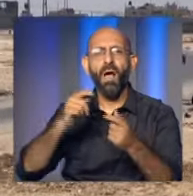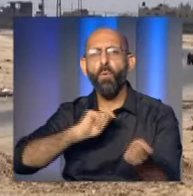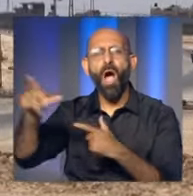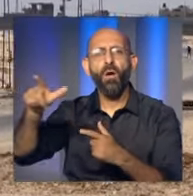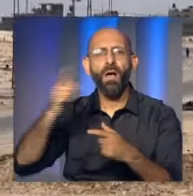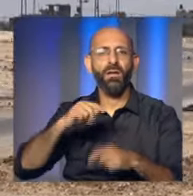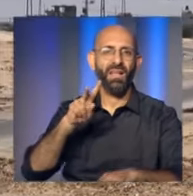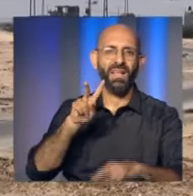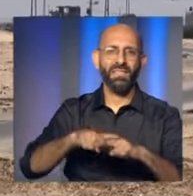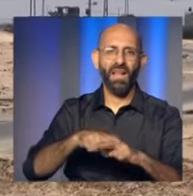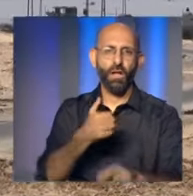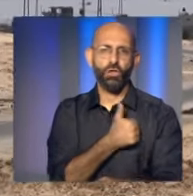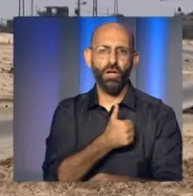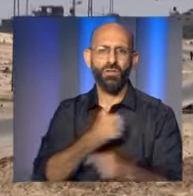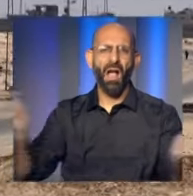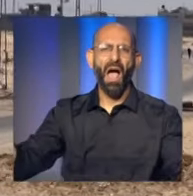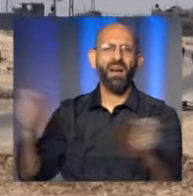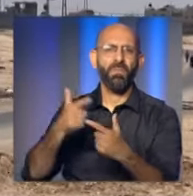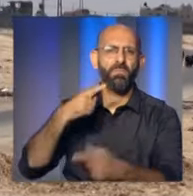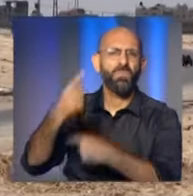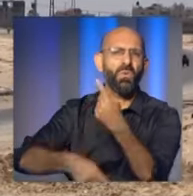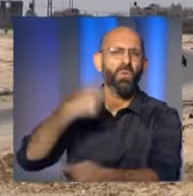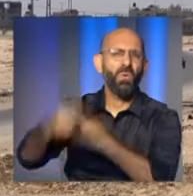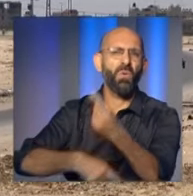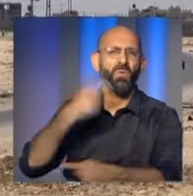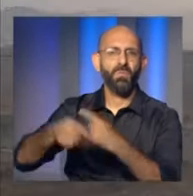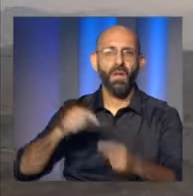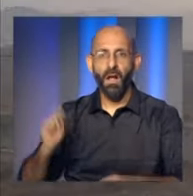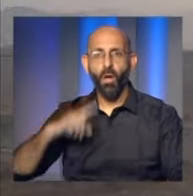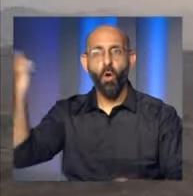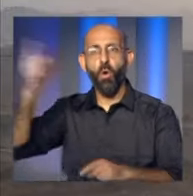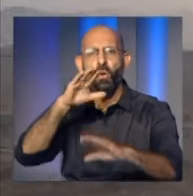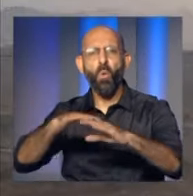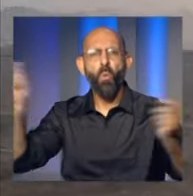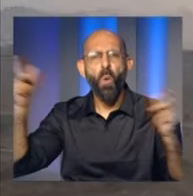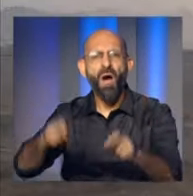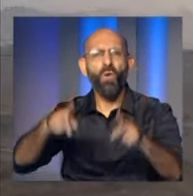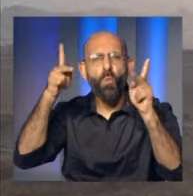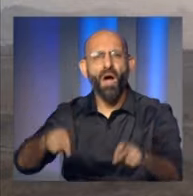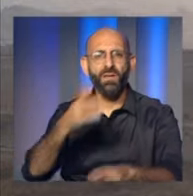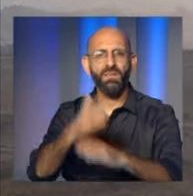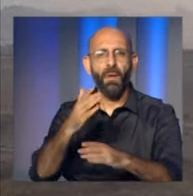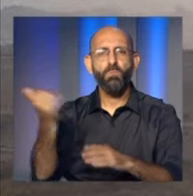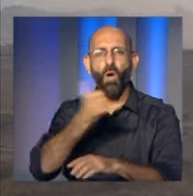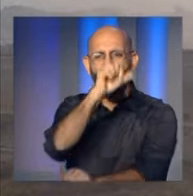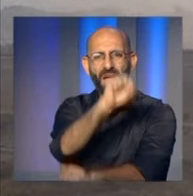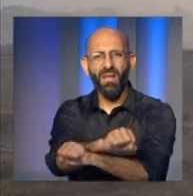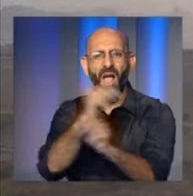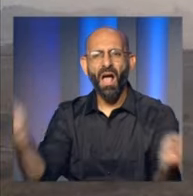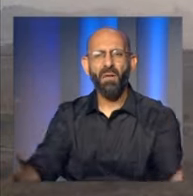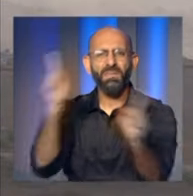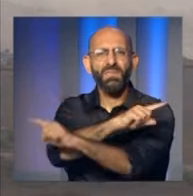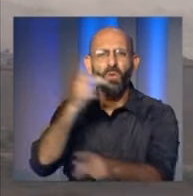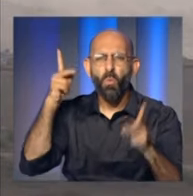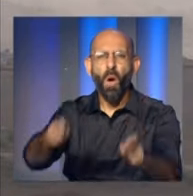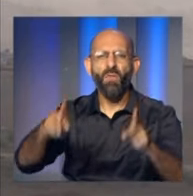وسط استمرار المعارك بين المقاومة والاحتلال الذي يؤكد تصميمه على استمرار الحرب رغم الدعوات لوقف إطلاق